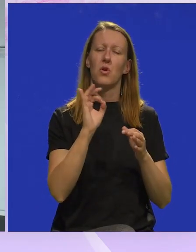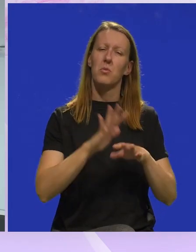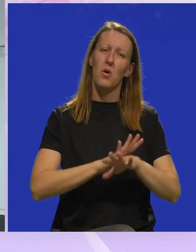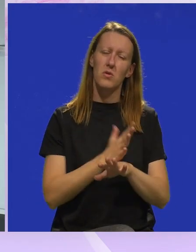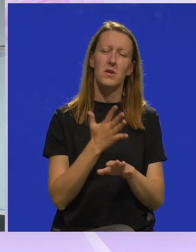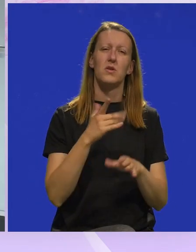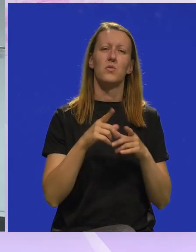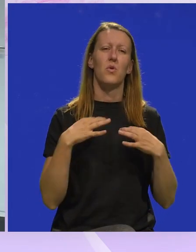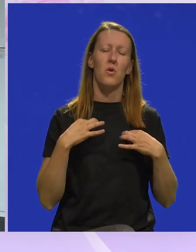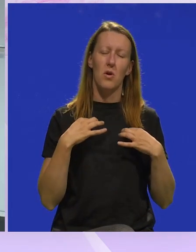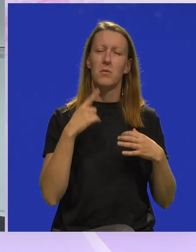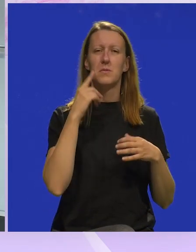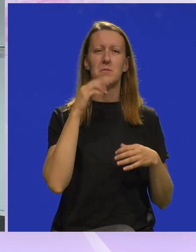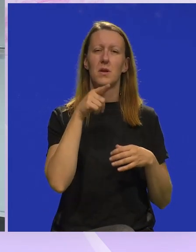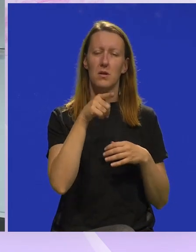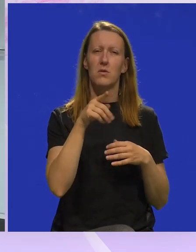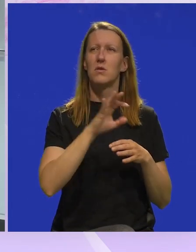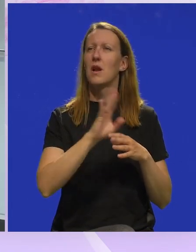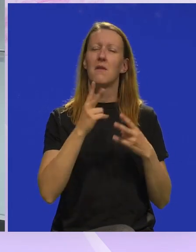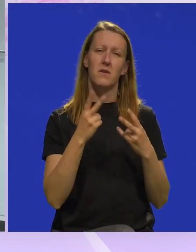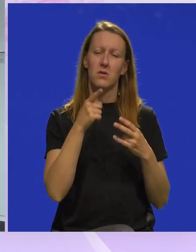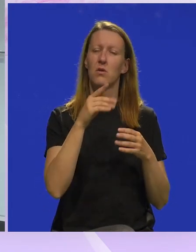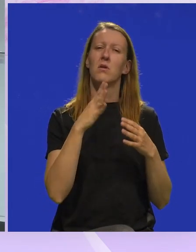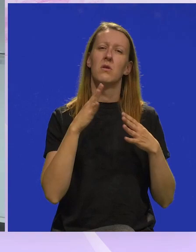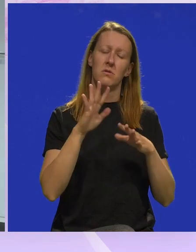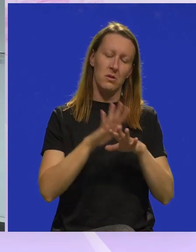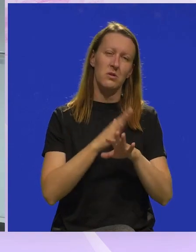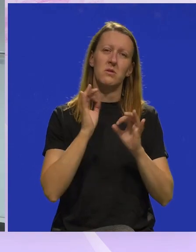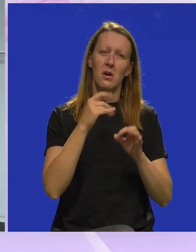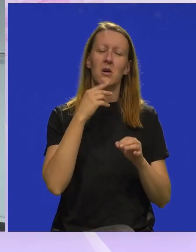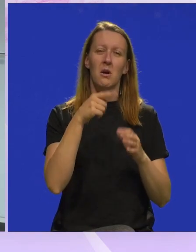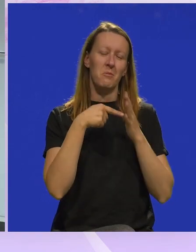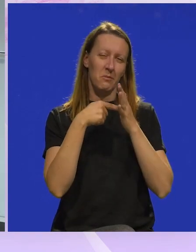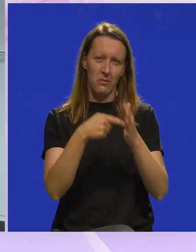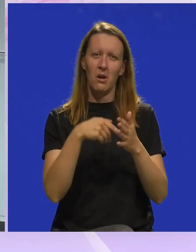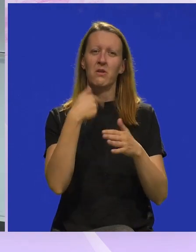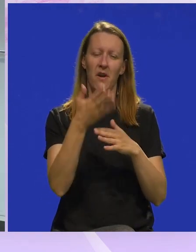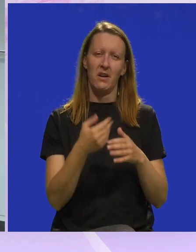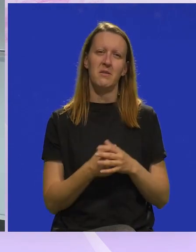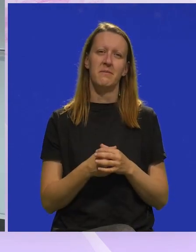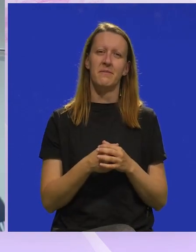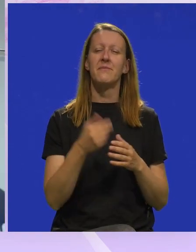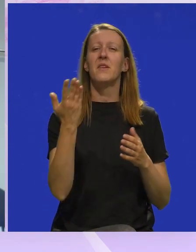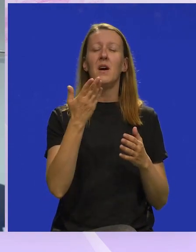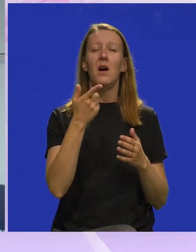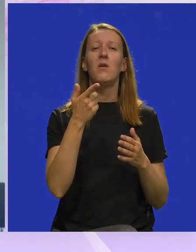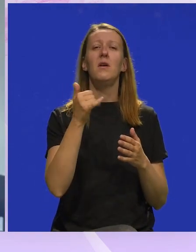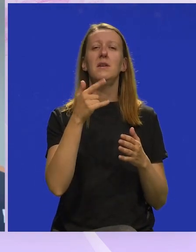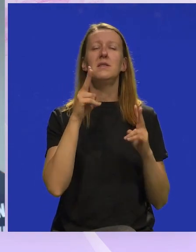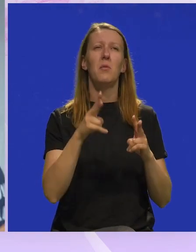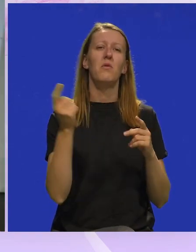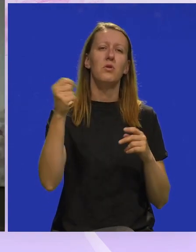dobro osjećali u kostimima i mislim da je to u stvari najbitnije da se oni osjećaju dobro i da to onda iznesu van. Kako je